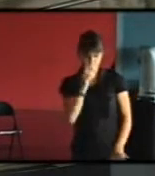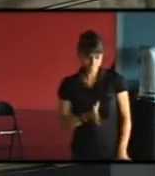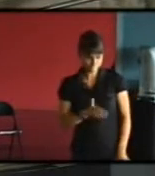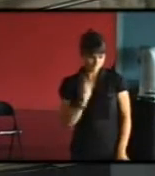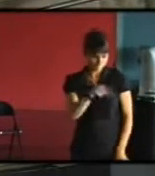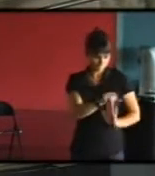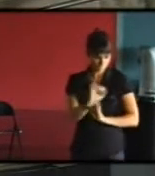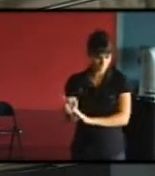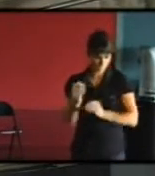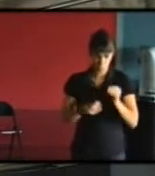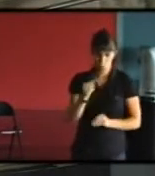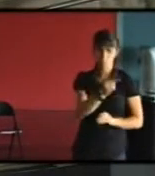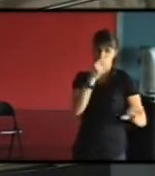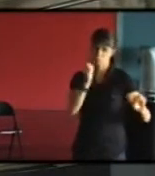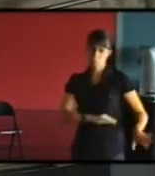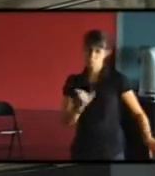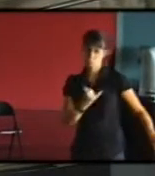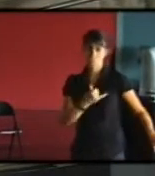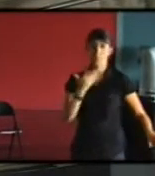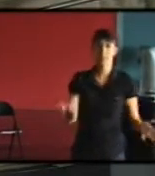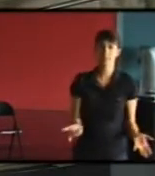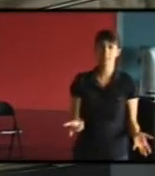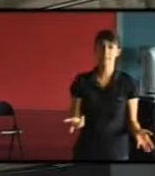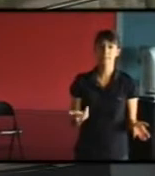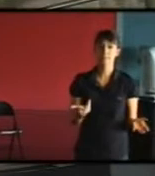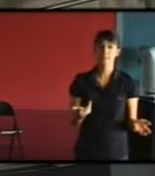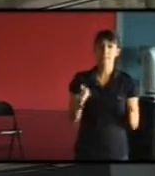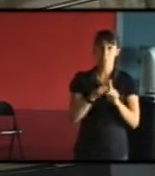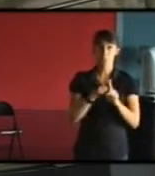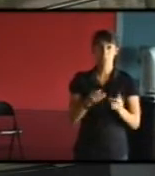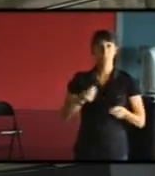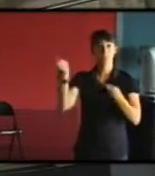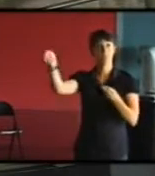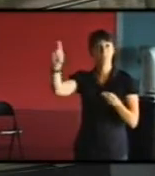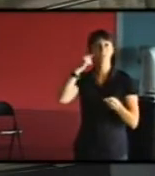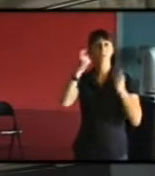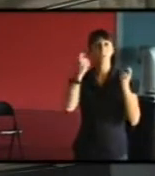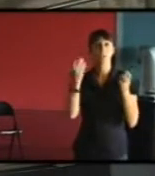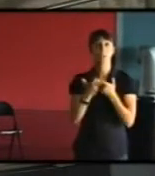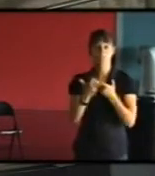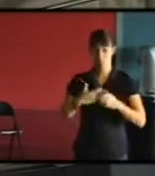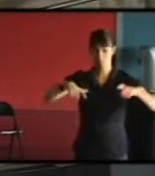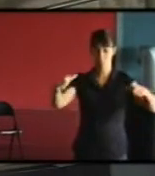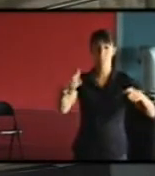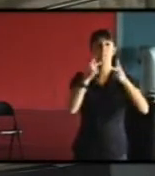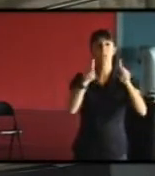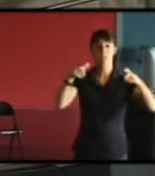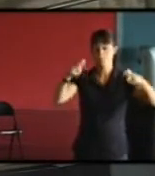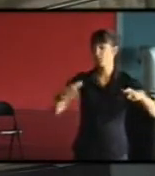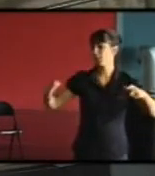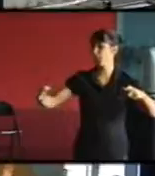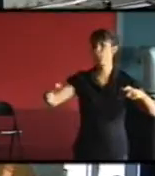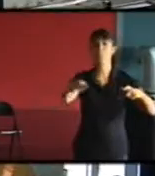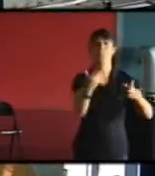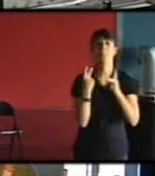ça peut poser la question aussi, est-ce que je n pas intérêt à travailler avec une petite commune, qui n peut-être pas le quartier le plus symbolique, le plus connu de Lyon, mais qui a un besoin réel,